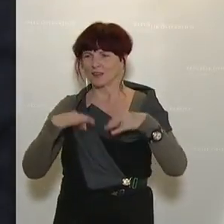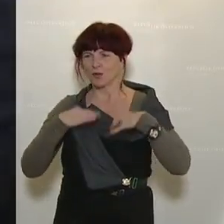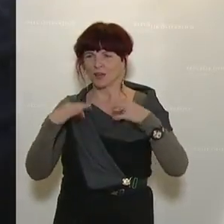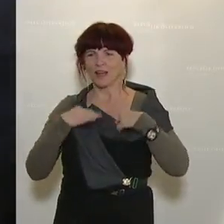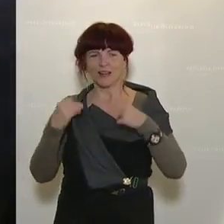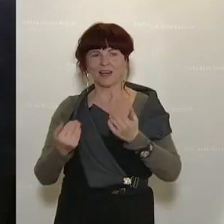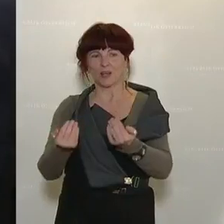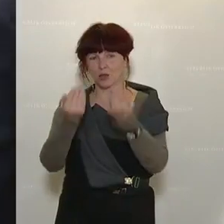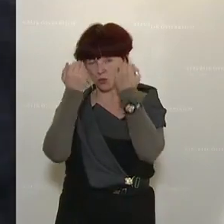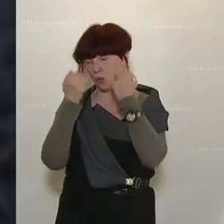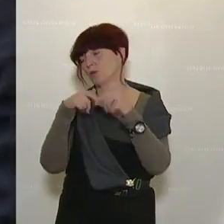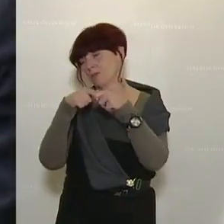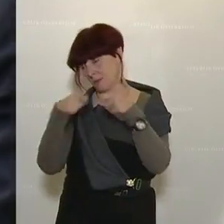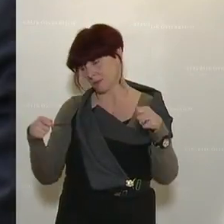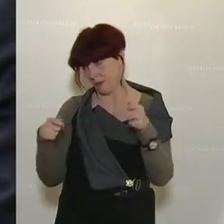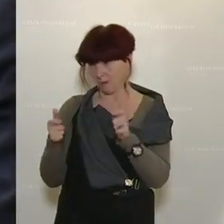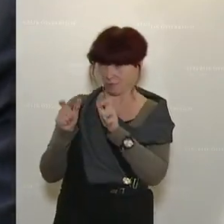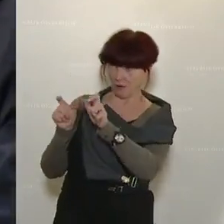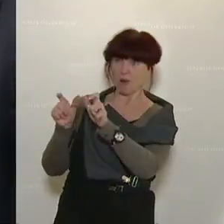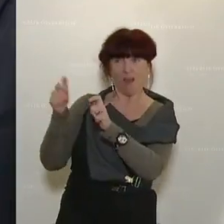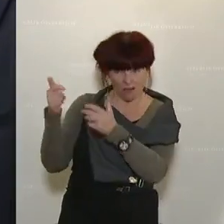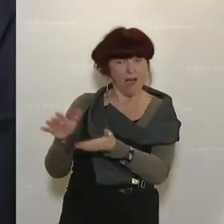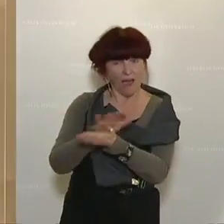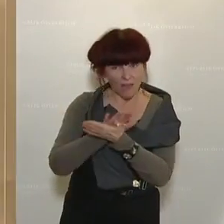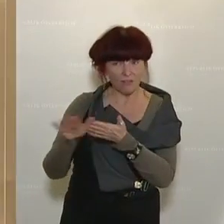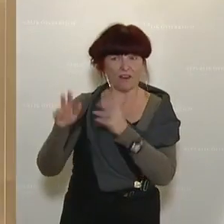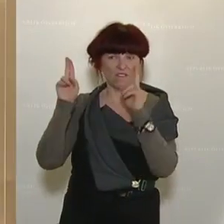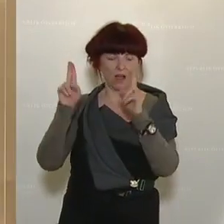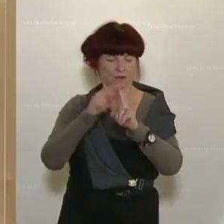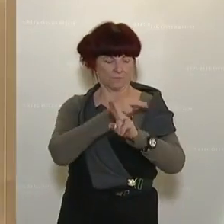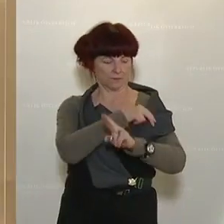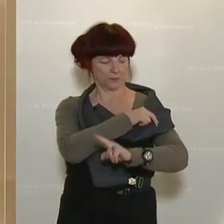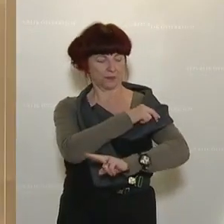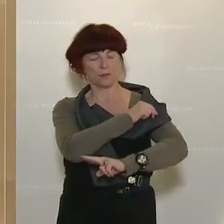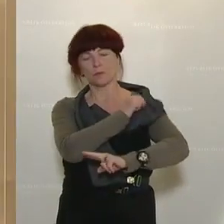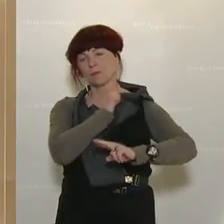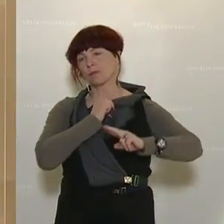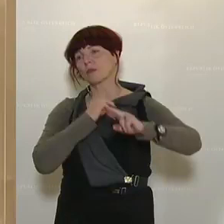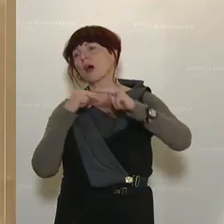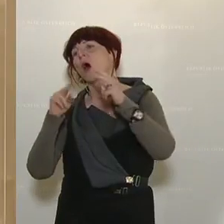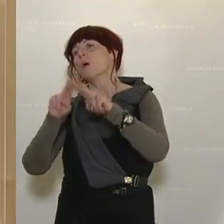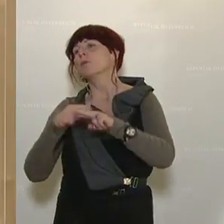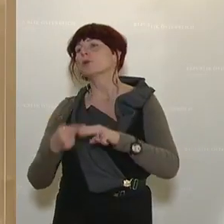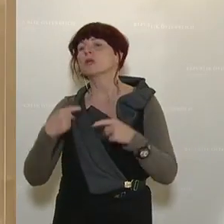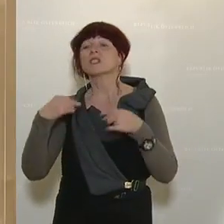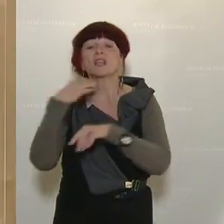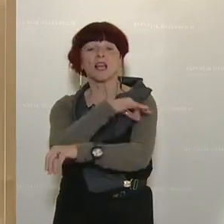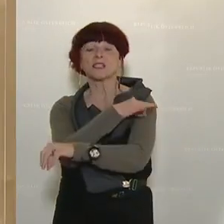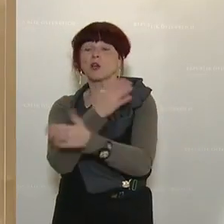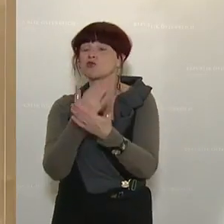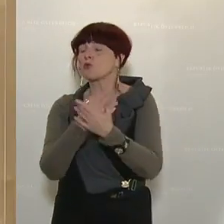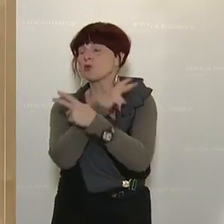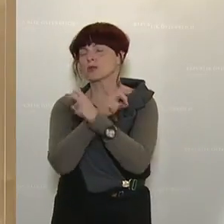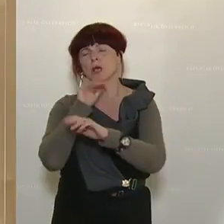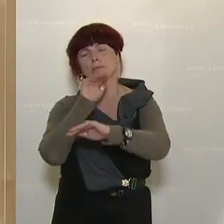verbarrikadieren. Das ist die einfache Wahrheit. Herr Bundeskanzler, die Österreicher haben durchschaut, dass Sie ein hervorragender Schauspieler